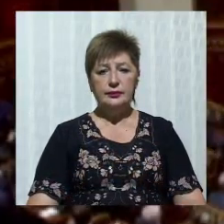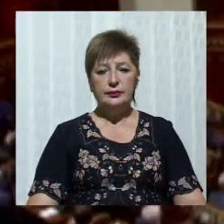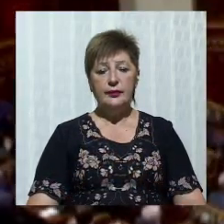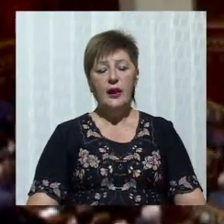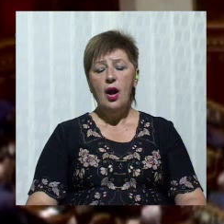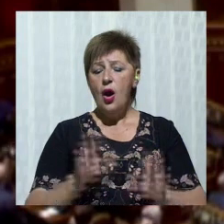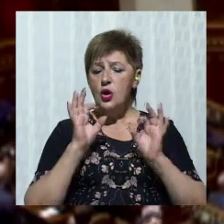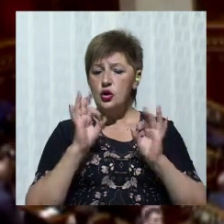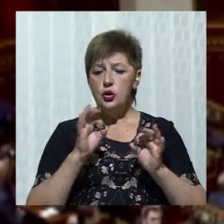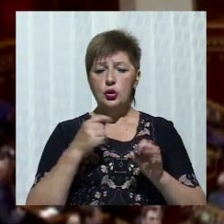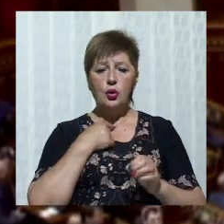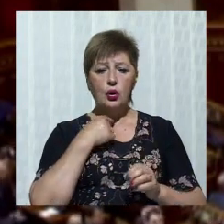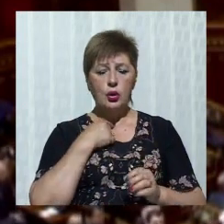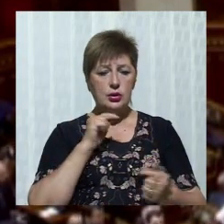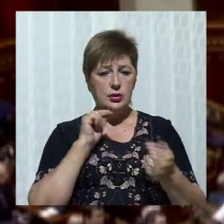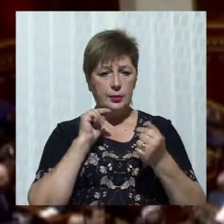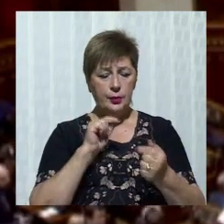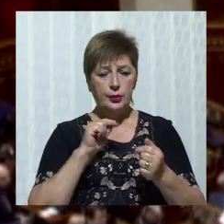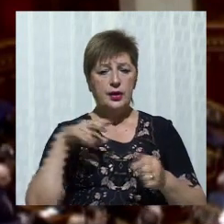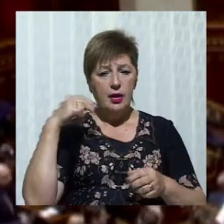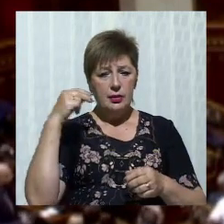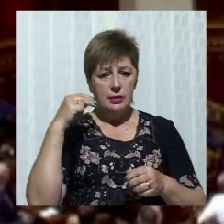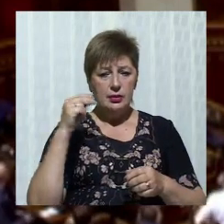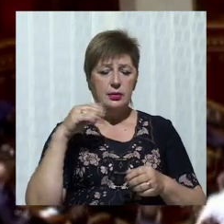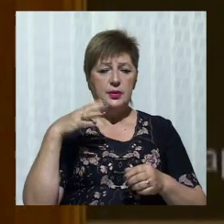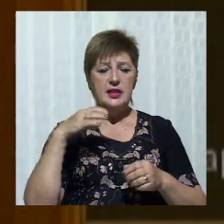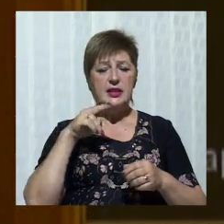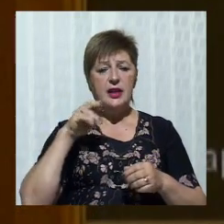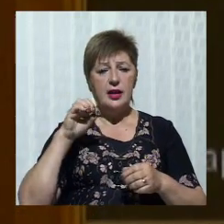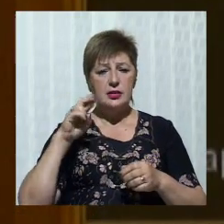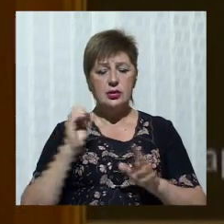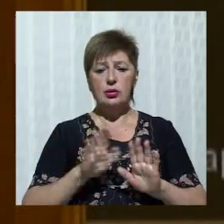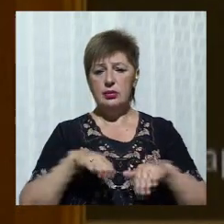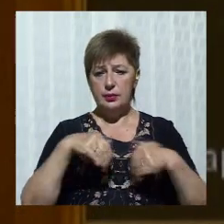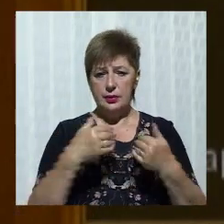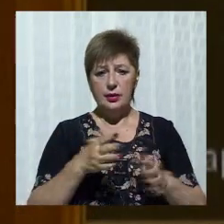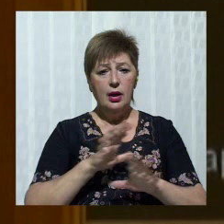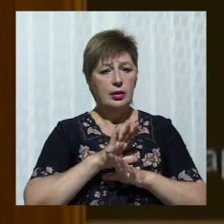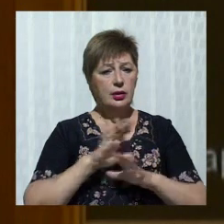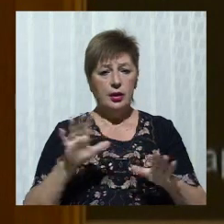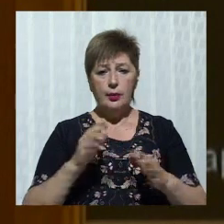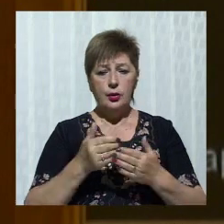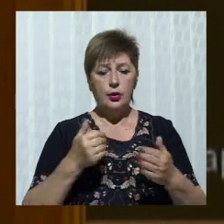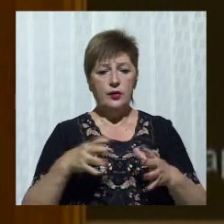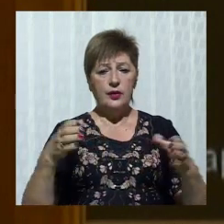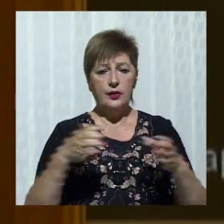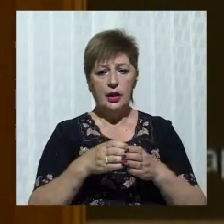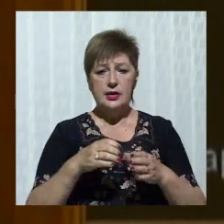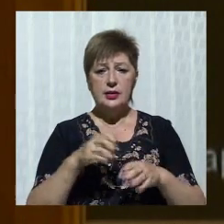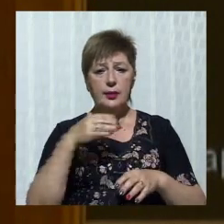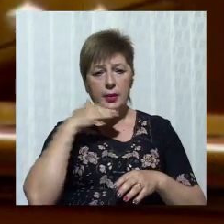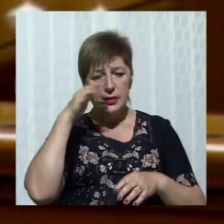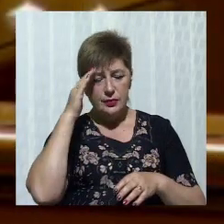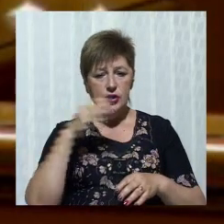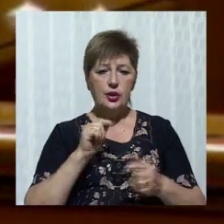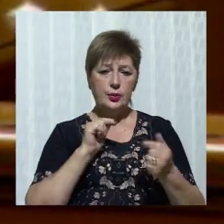Жодного голосу проти розгляду президентського законопроекту, який передбачає перехід на закриті списки, не було від фракцій «Батьківщини», «Самопомощі» та «Опозиційного